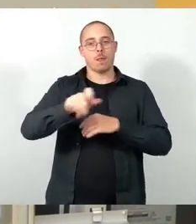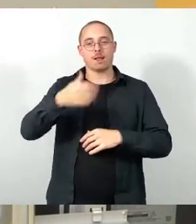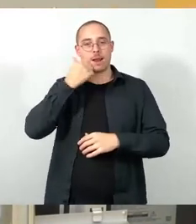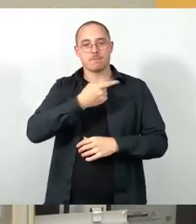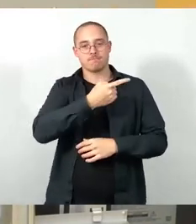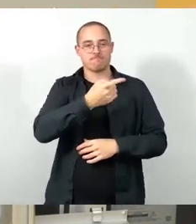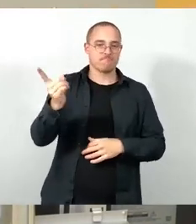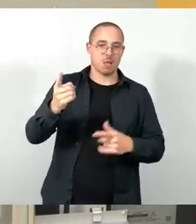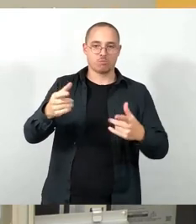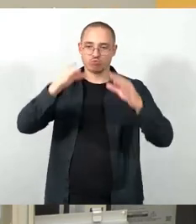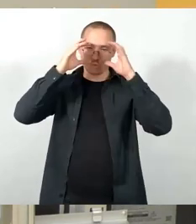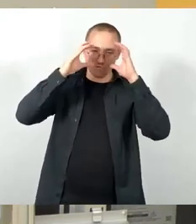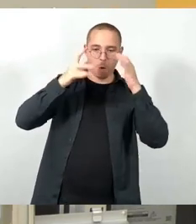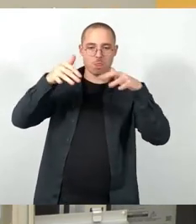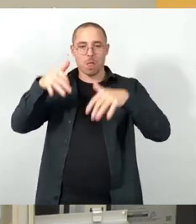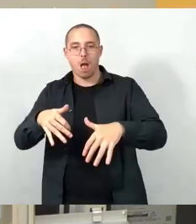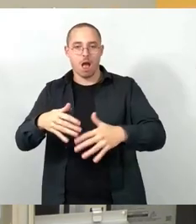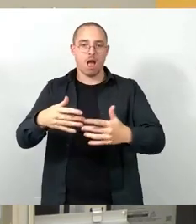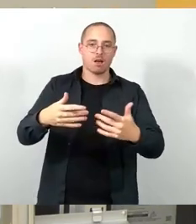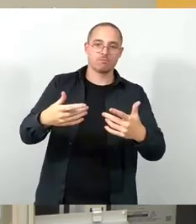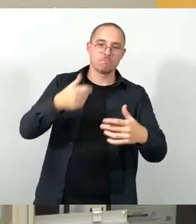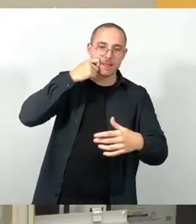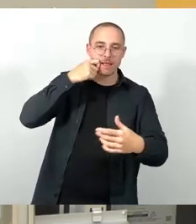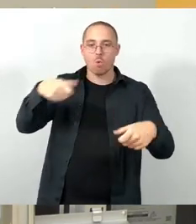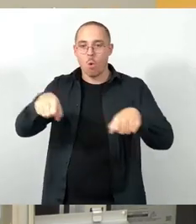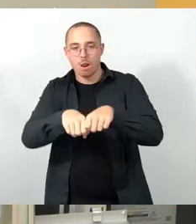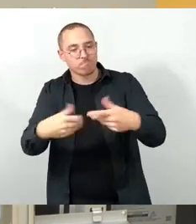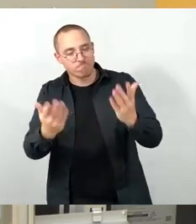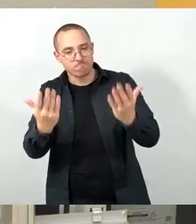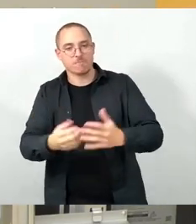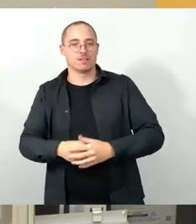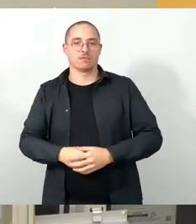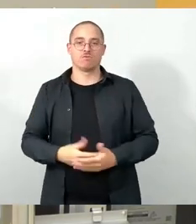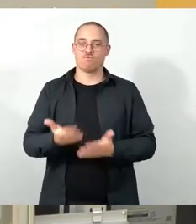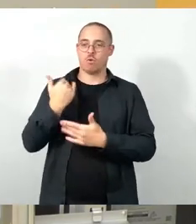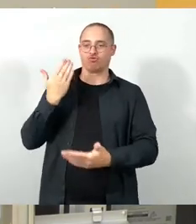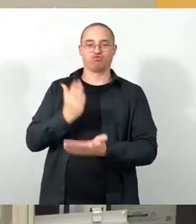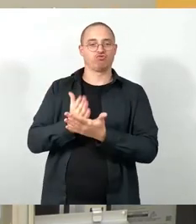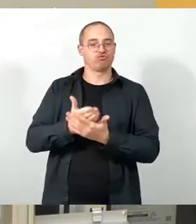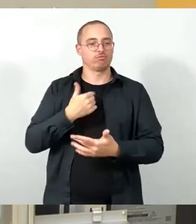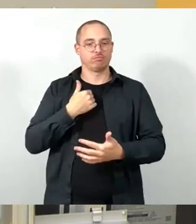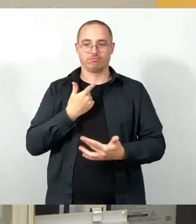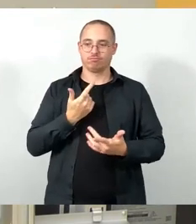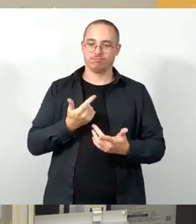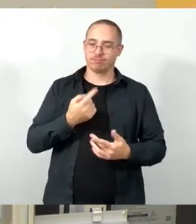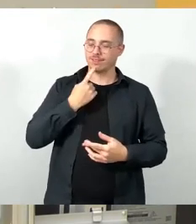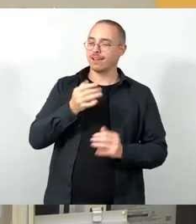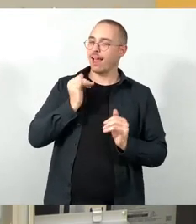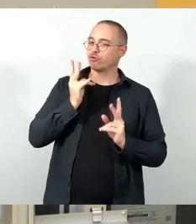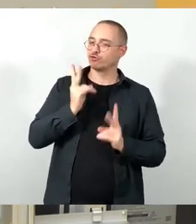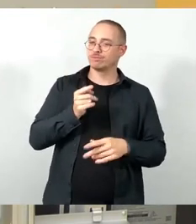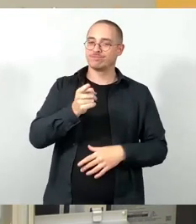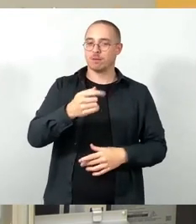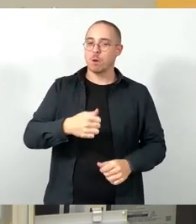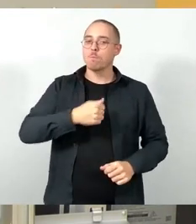im Ausschuss versprochen, dass ich hier in diesem Stadtrat ihn loben werde für sozusagen den Mut, diesen